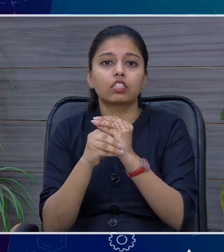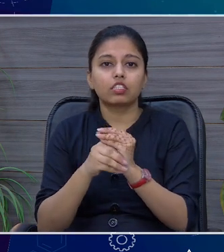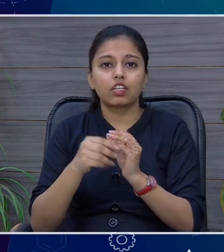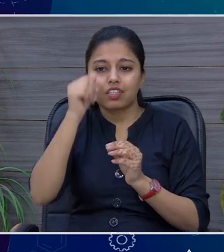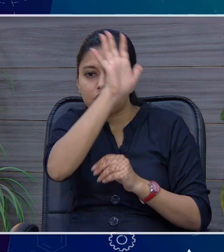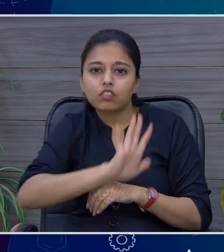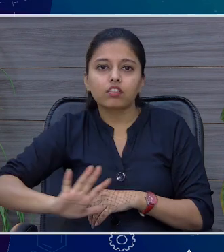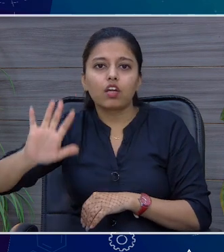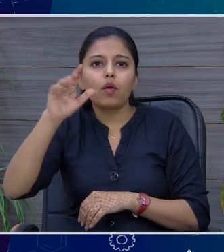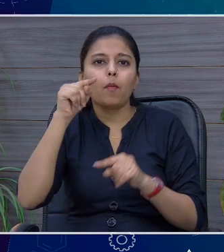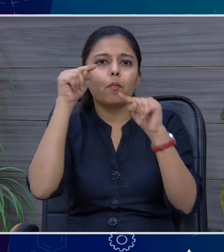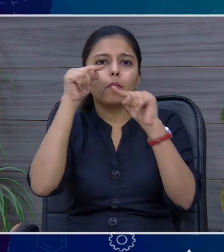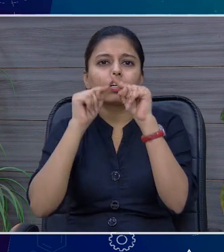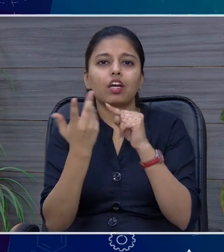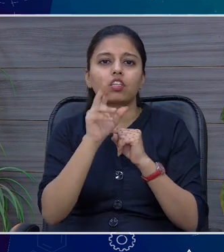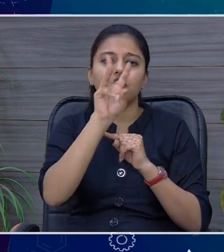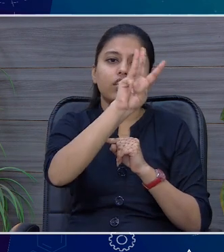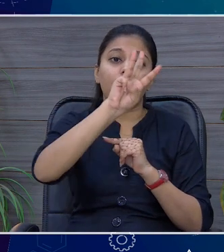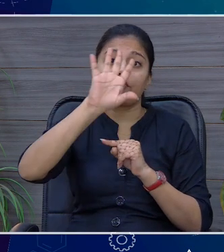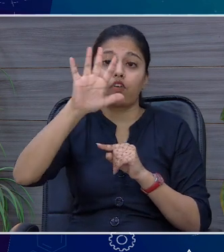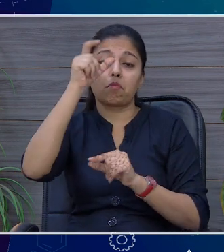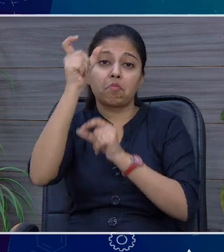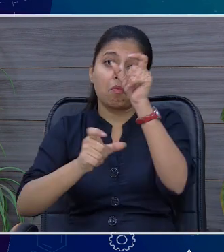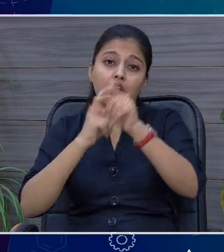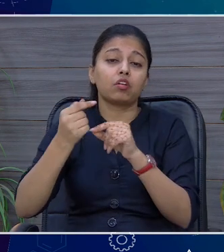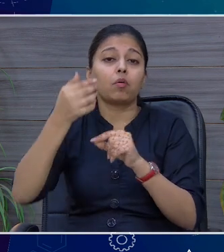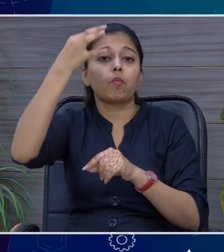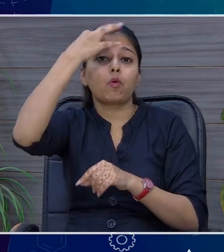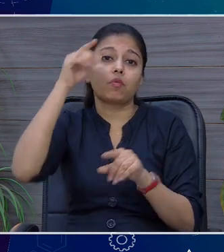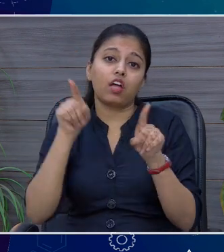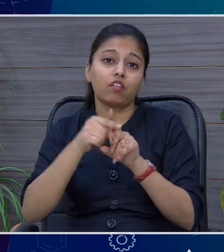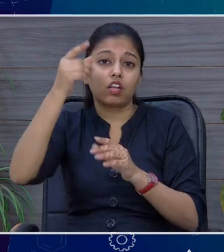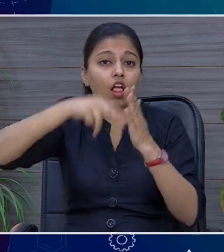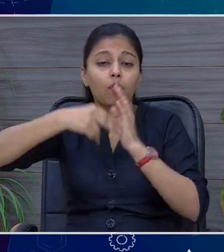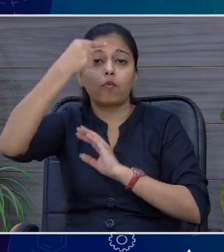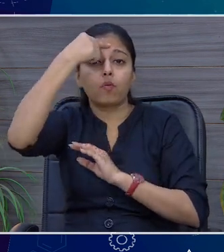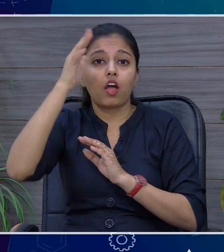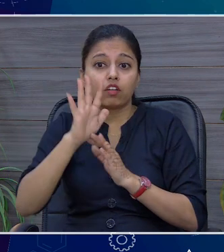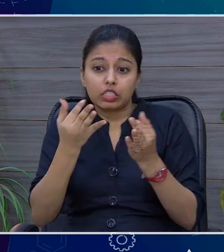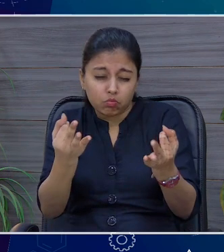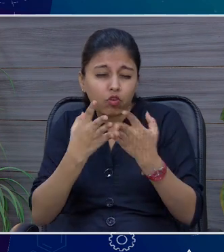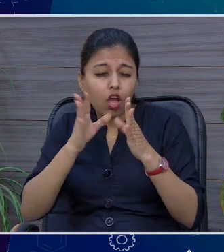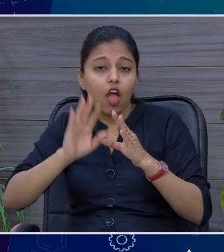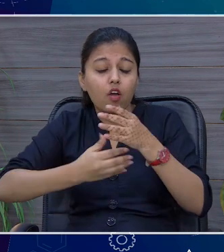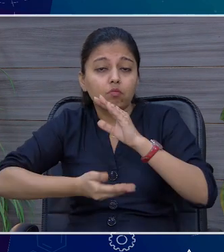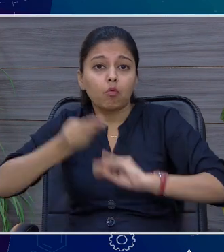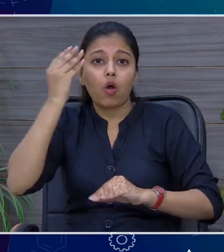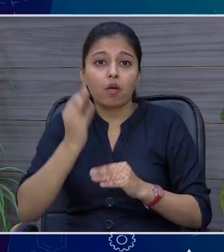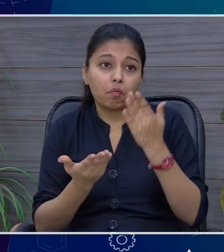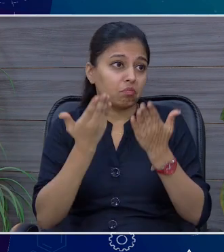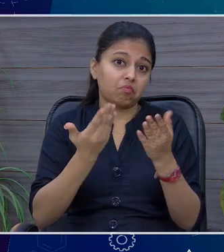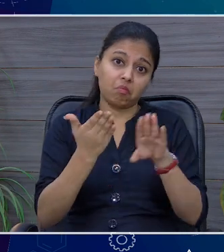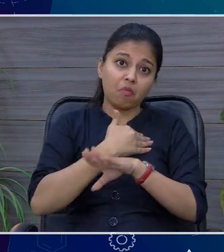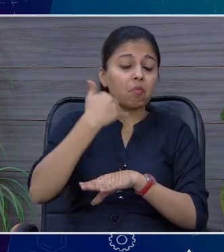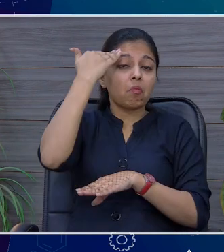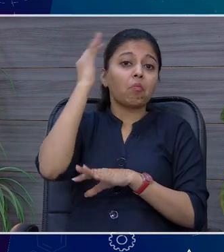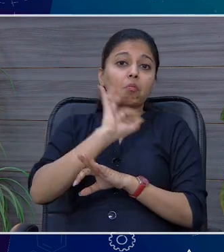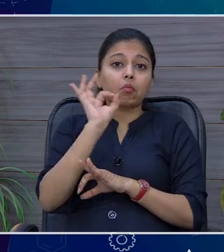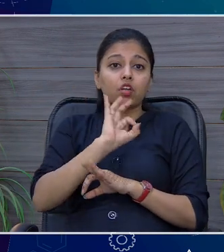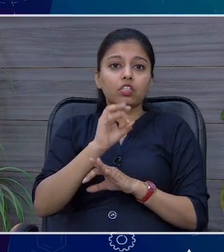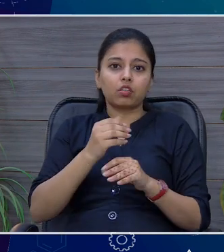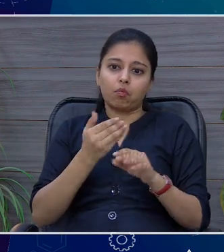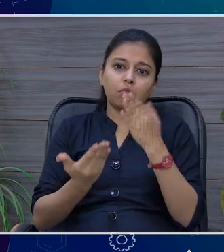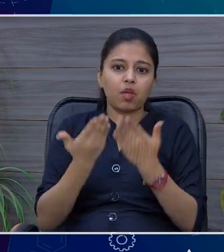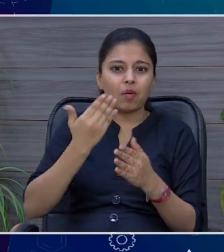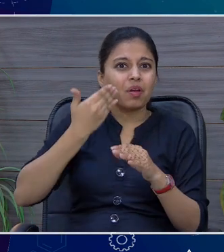इंडिया